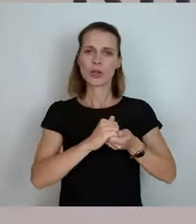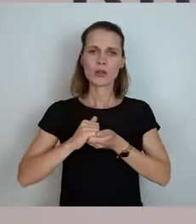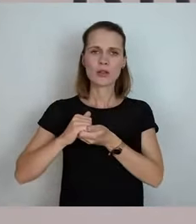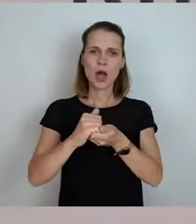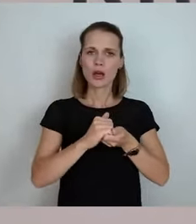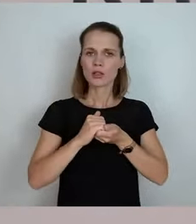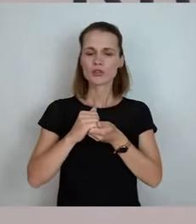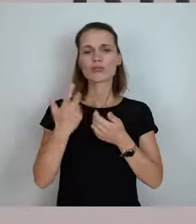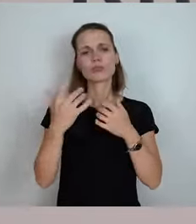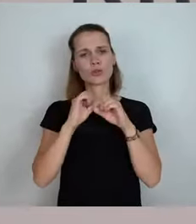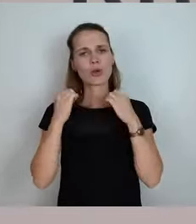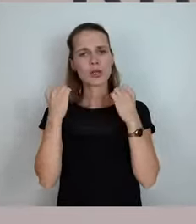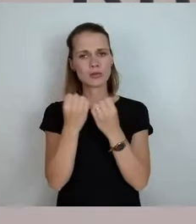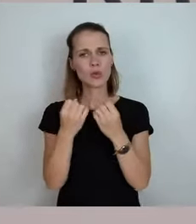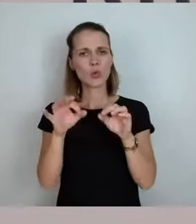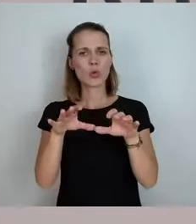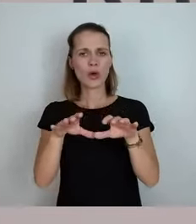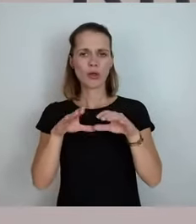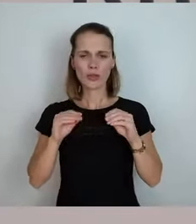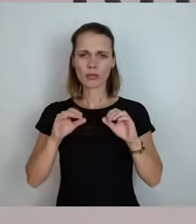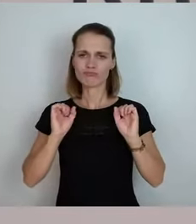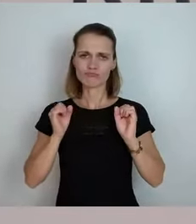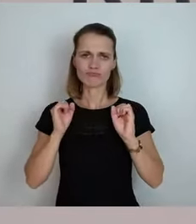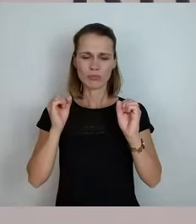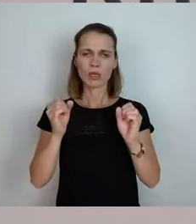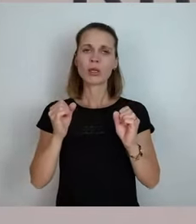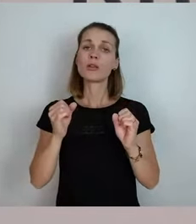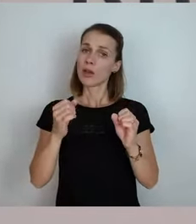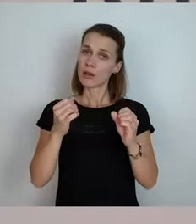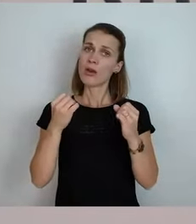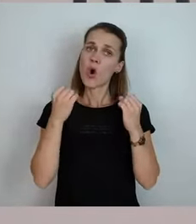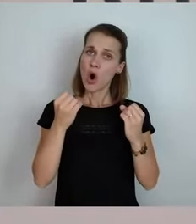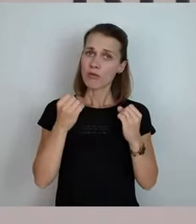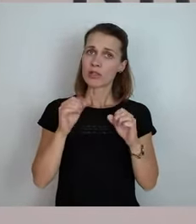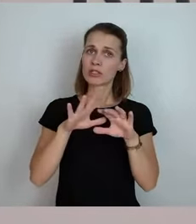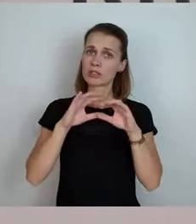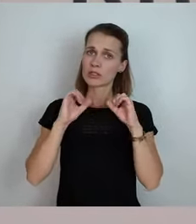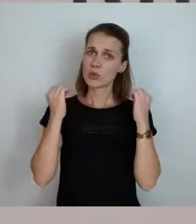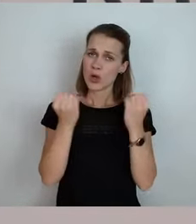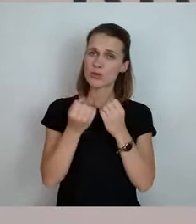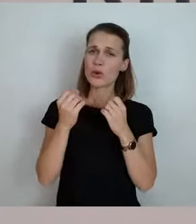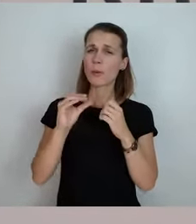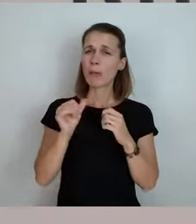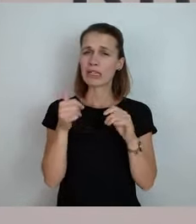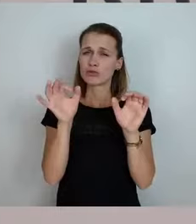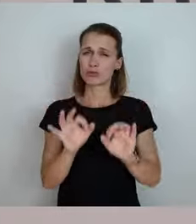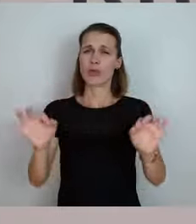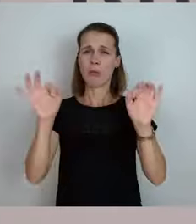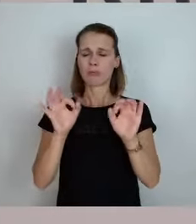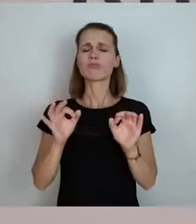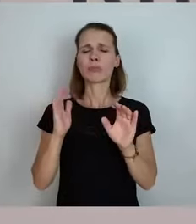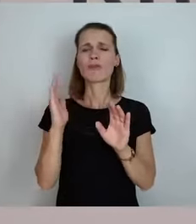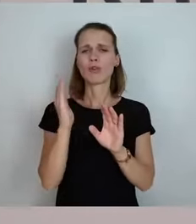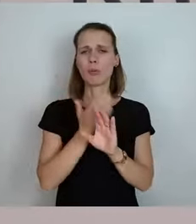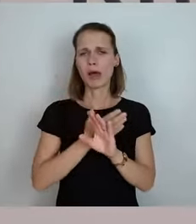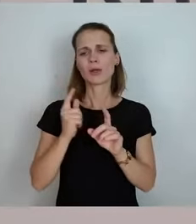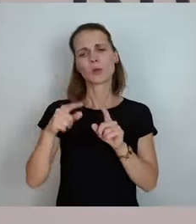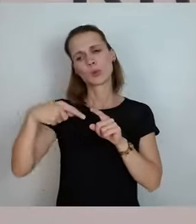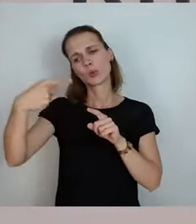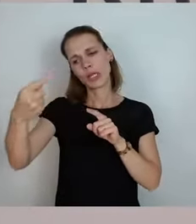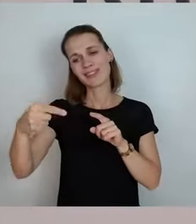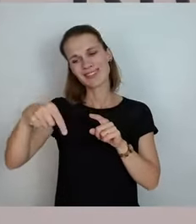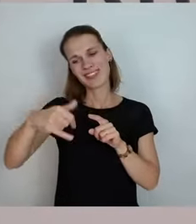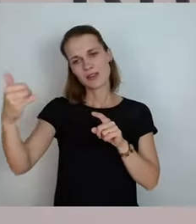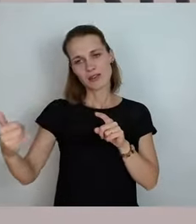Situation umgehen, auch das Gröbste hinter uns haben und dass wir uns alle wieder auch zu einer Bergparade in diesem Jahr